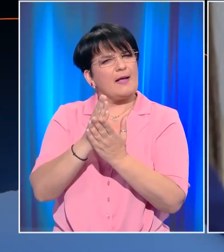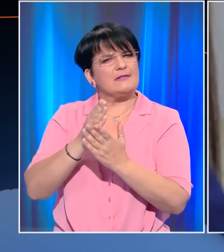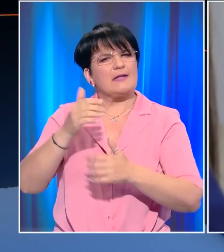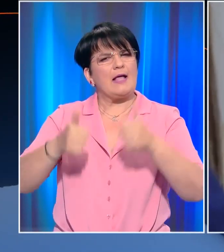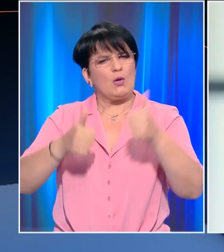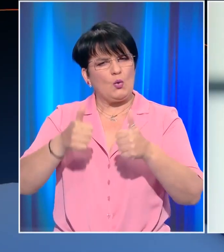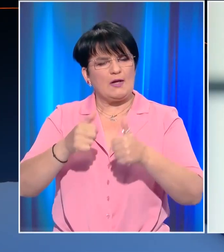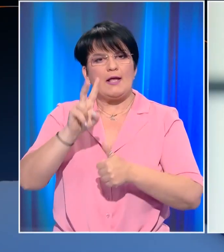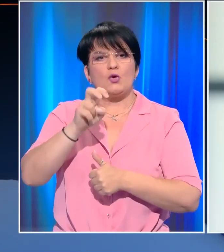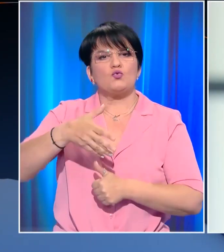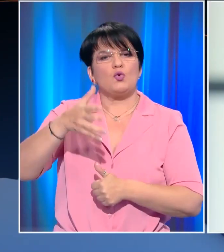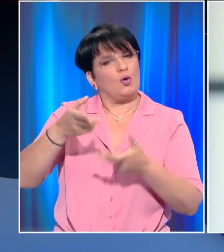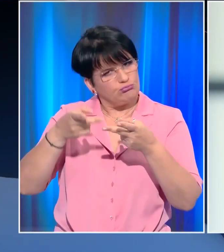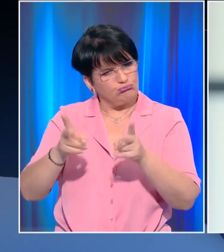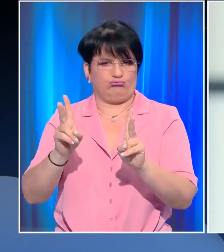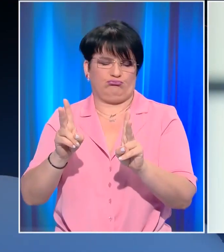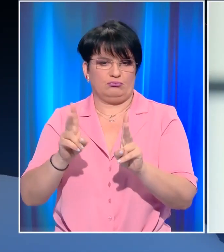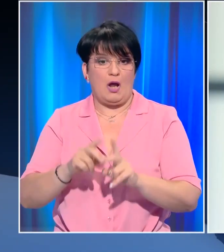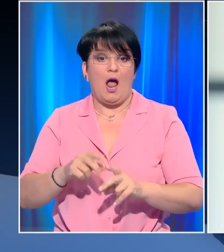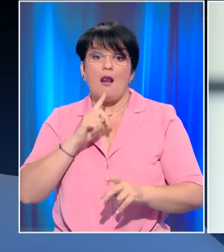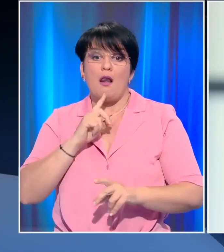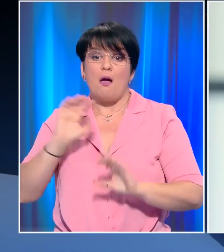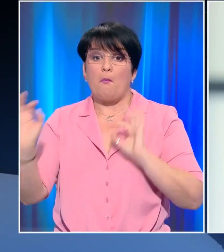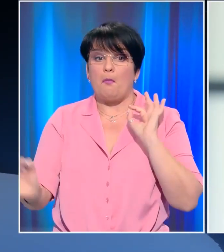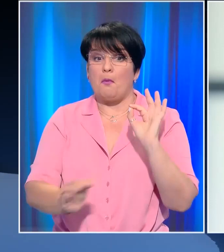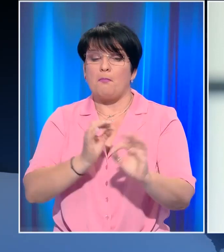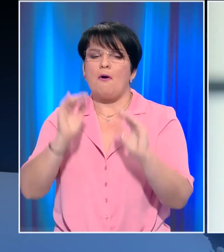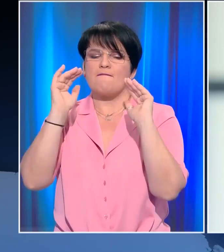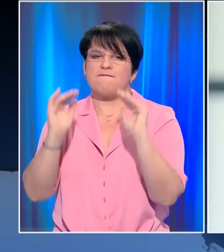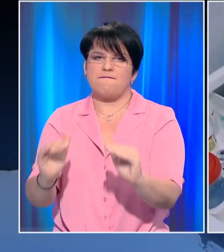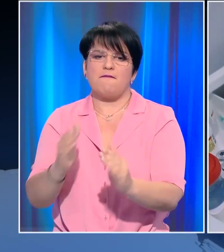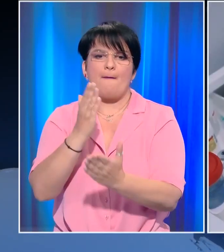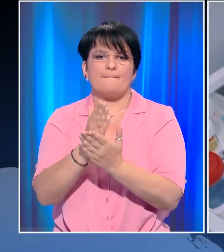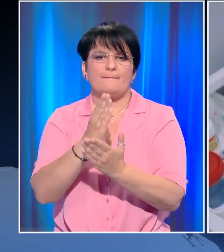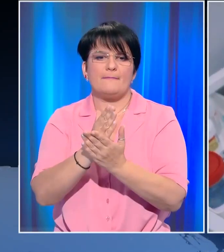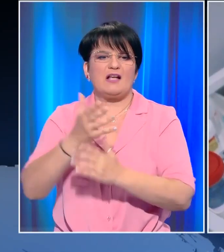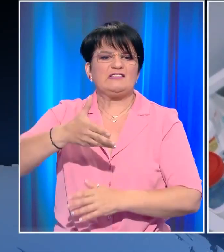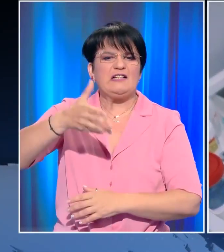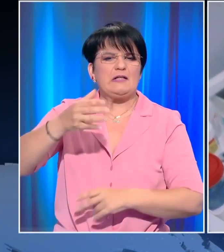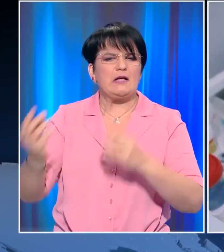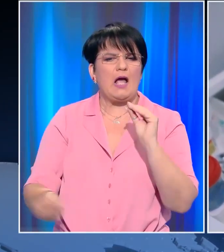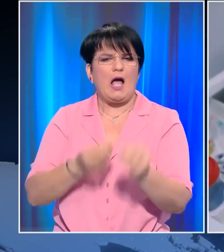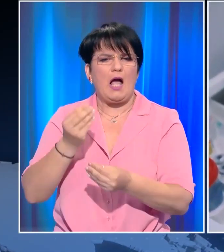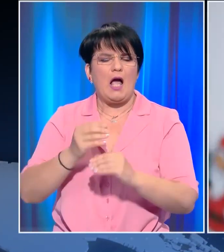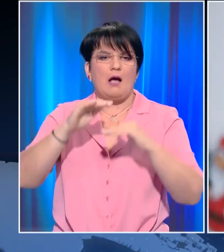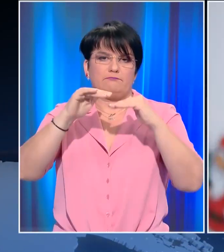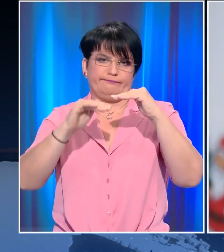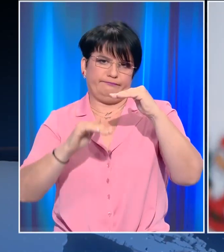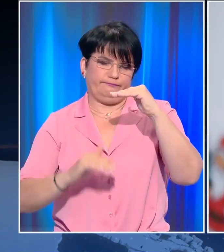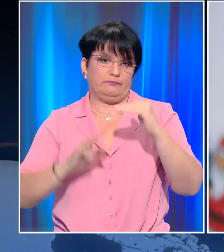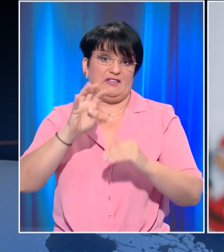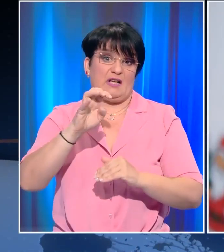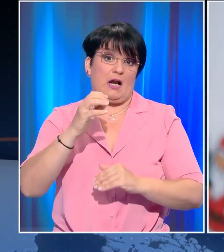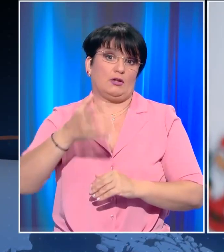πλατφόρμα και για τους εικοσάριδες. Η πανδημία πάντως επιμένει και για πρώτη φορά ο μέσος όρος ηλικίας των νέων κρουσμάτων έχει πέσει κάτω από το